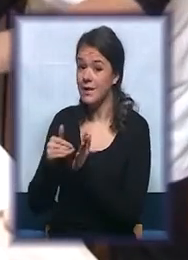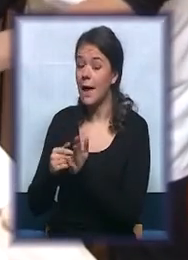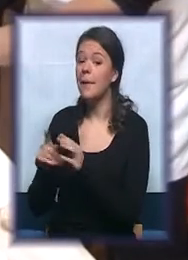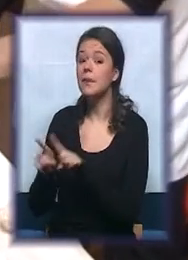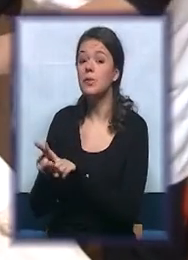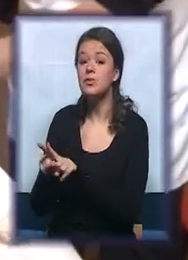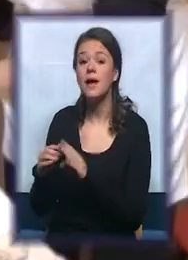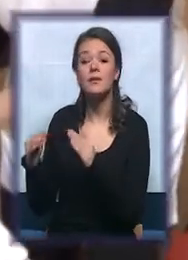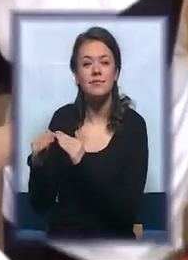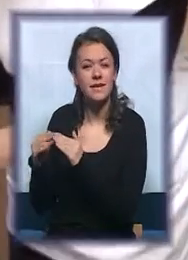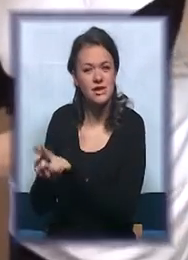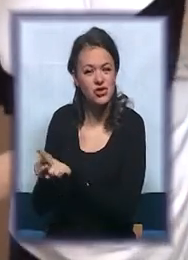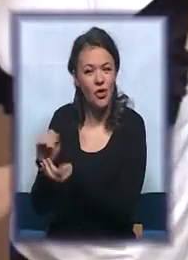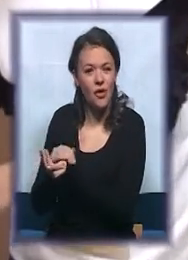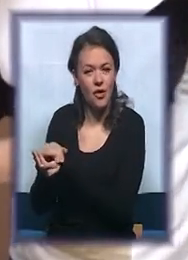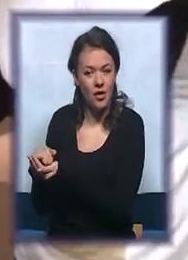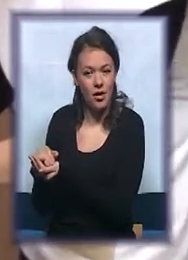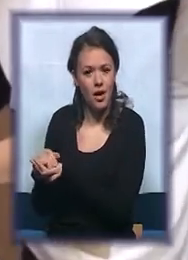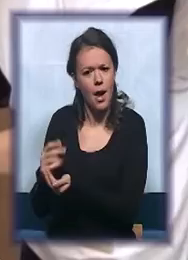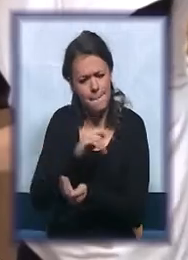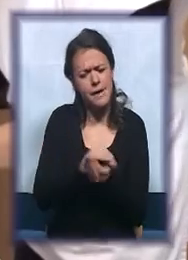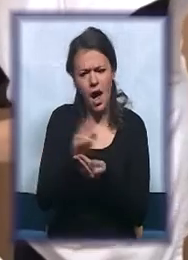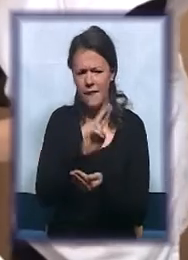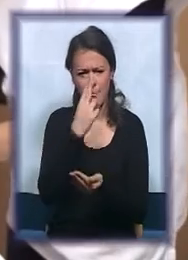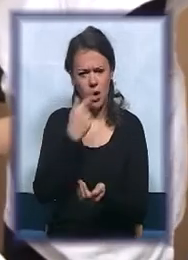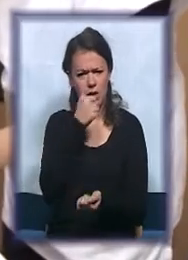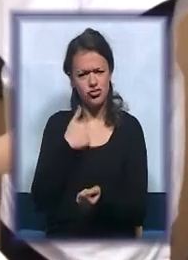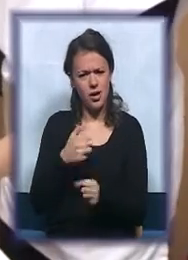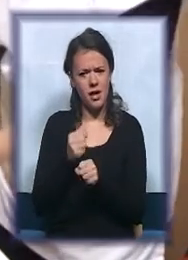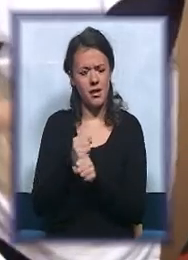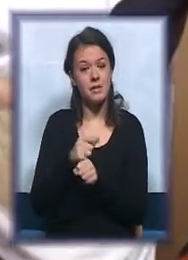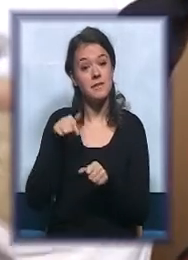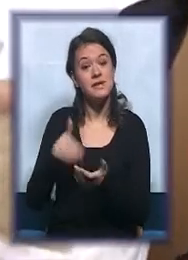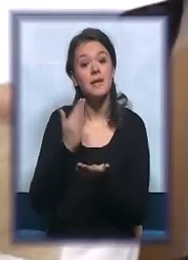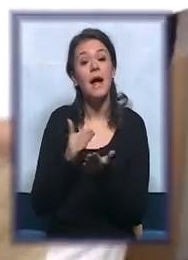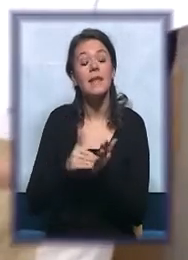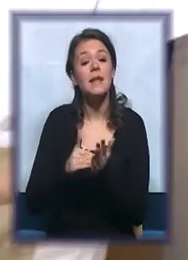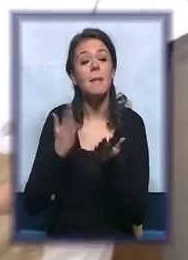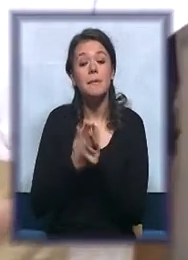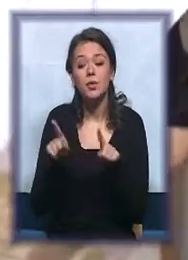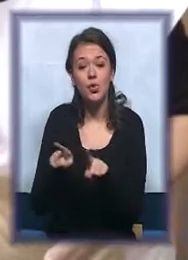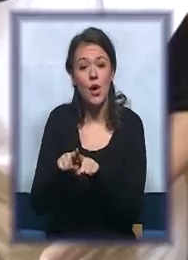radno. Pravi ti kuglicu. Pravi. Nemoj da gledaš šta Ilija radi. On sad treba da poravna da ovaj...